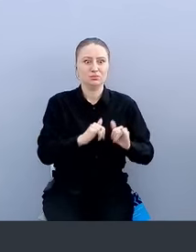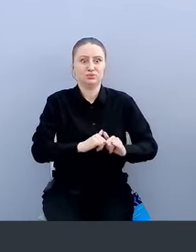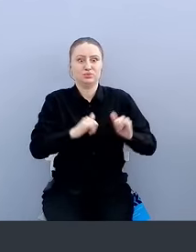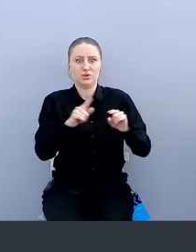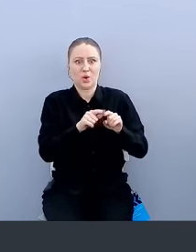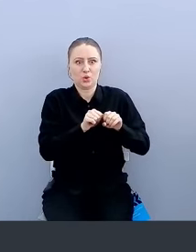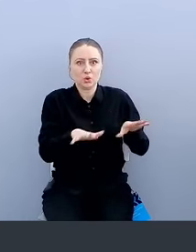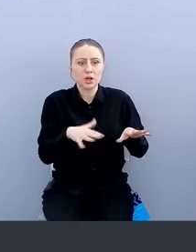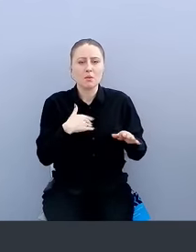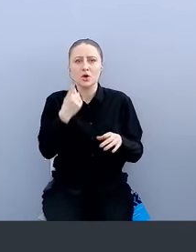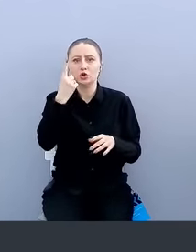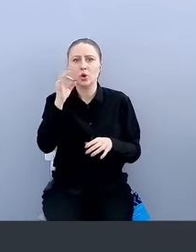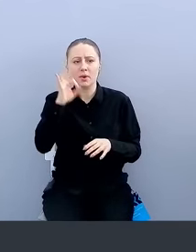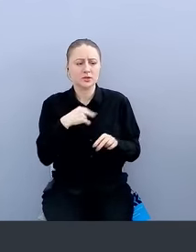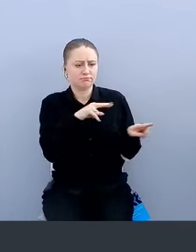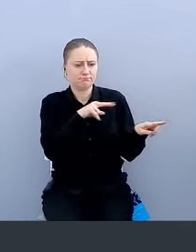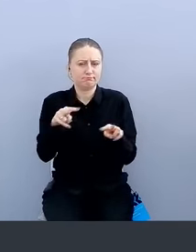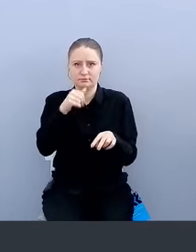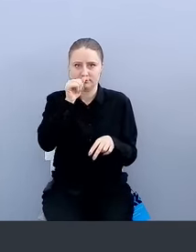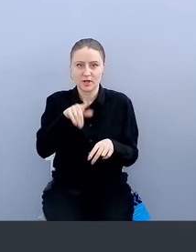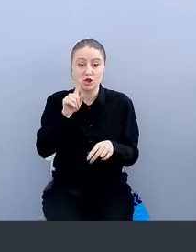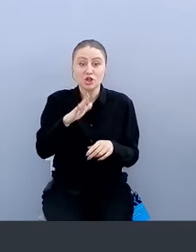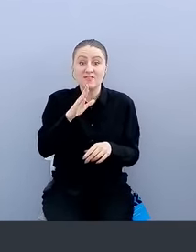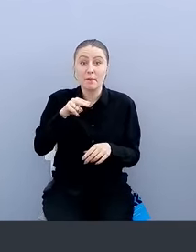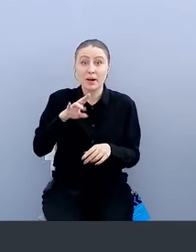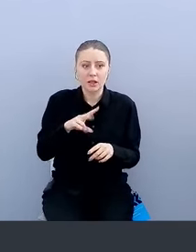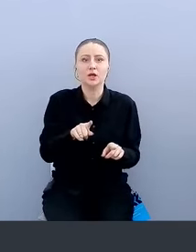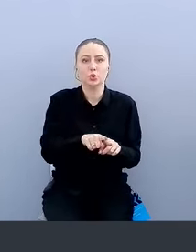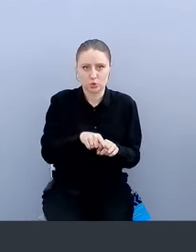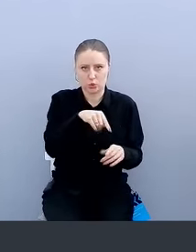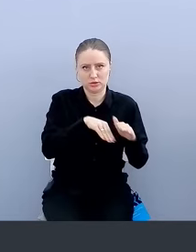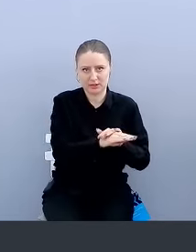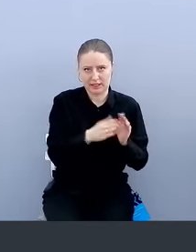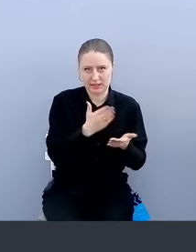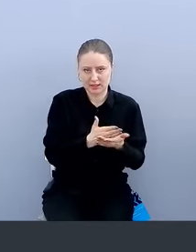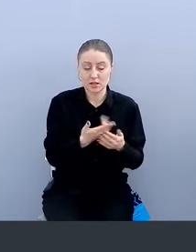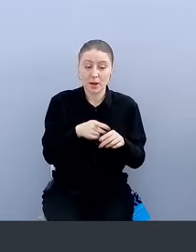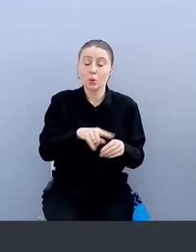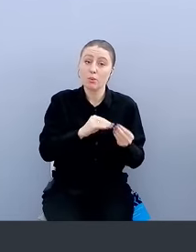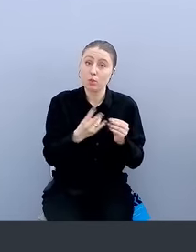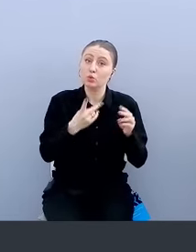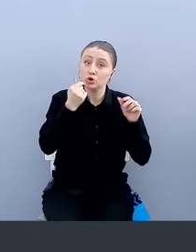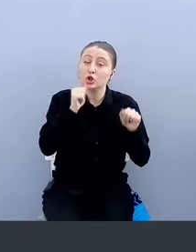на 100%, что у нас внутри VPN даже происходит, поэтому проблему надо решать.